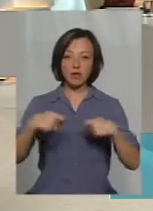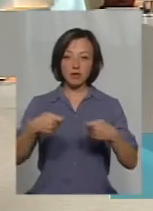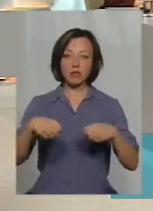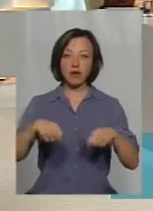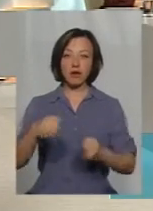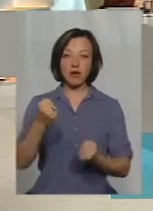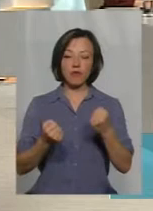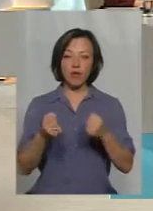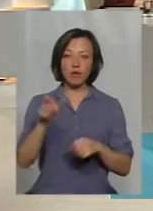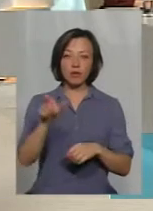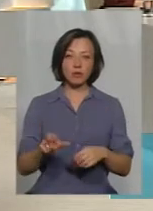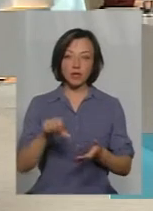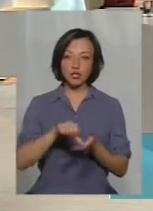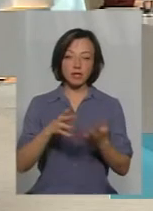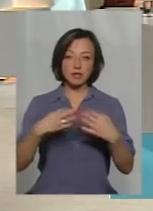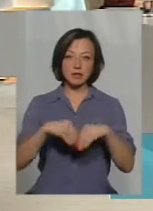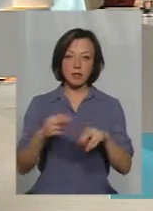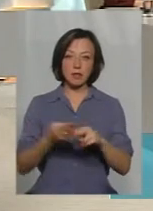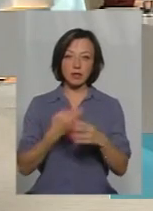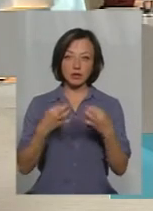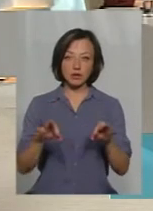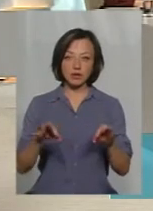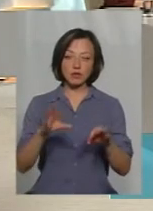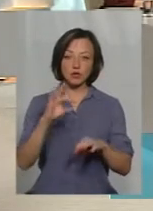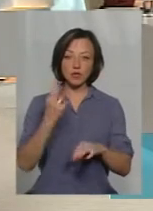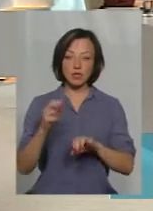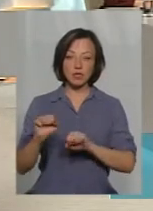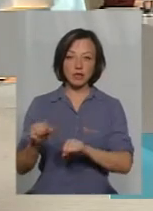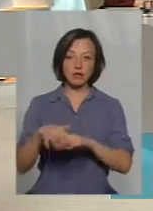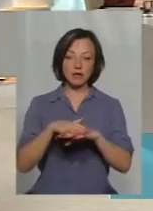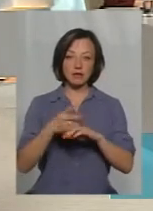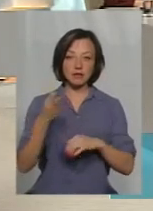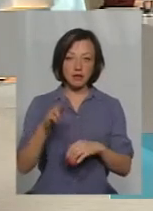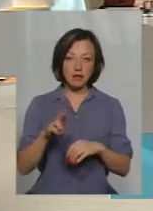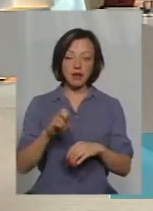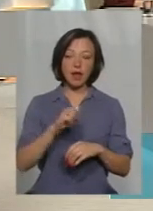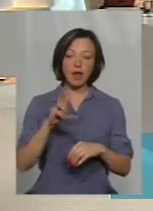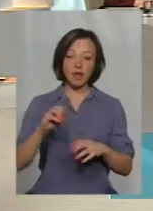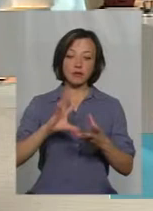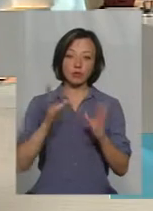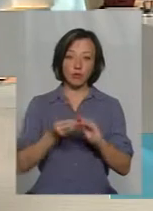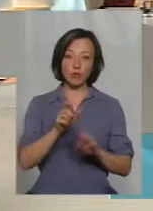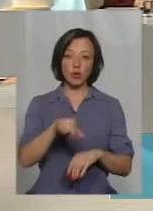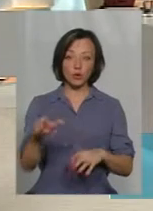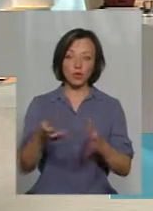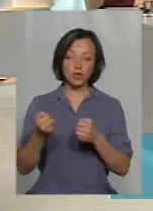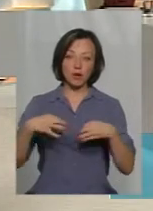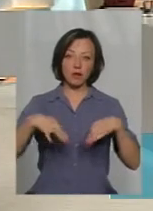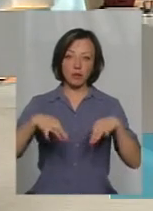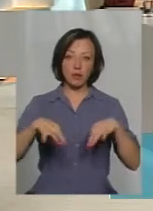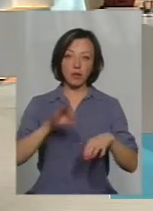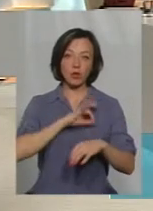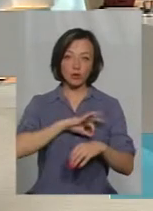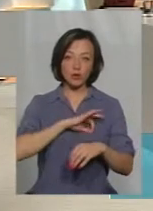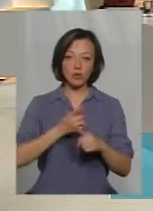право керування особі, яка не є членом сім'ї без дозвілу органів соціального захисту населення. Але в цілому люди отримують автомобілі,